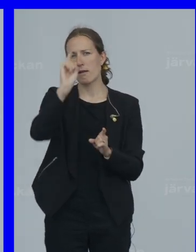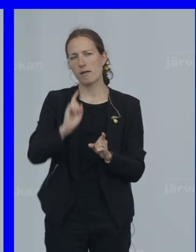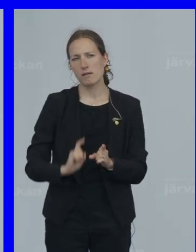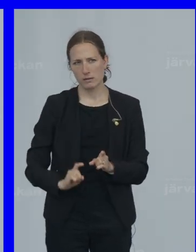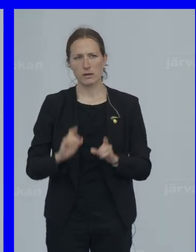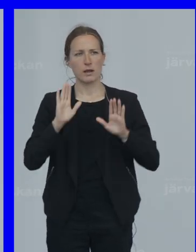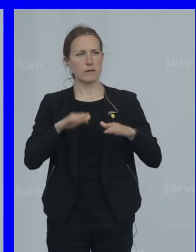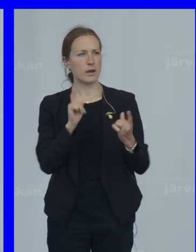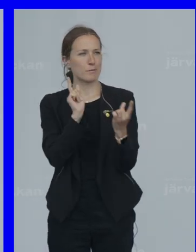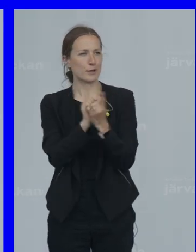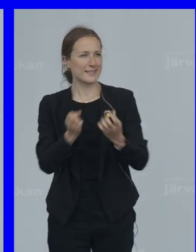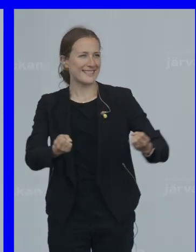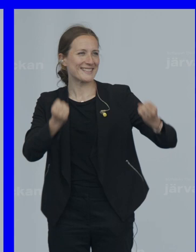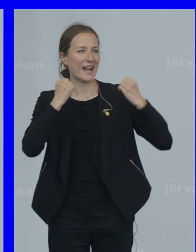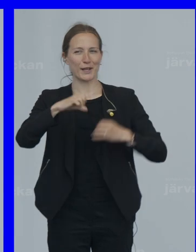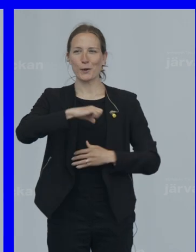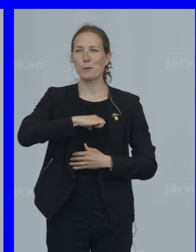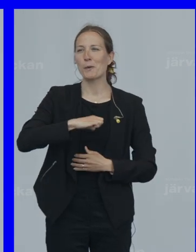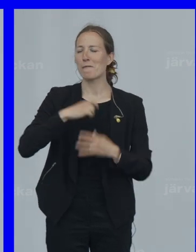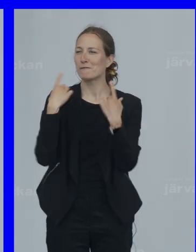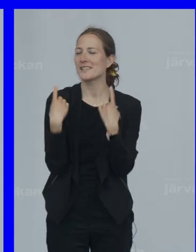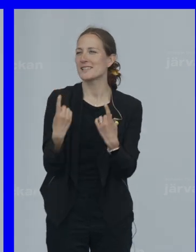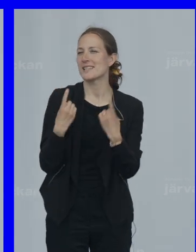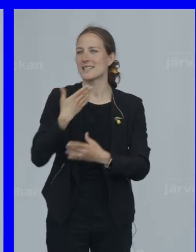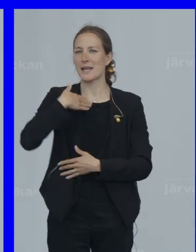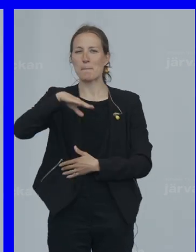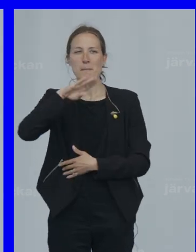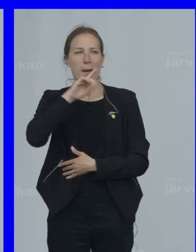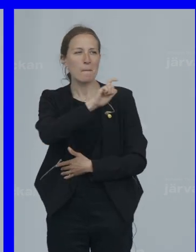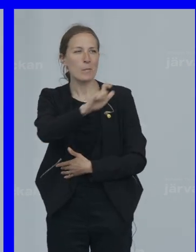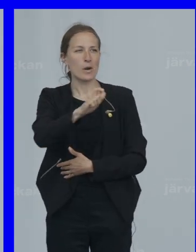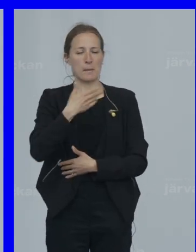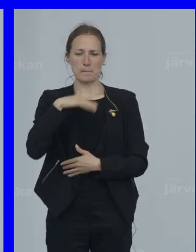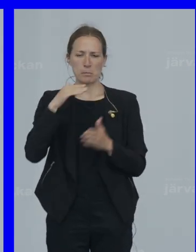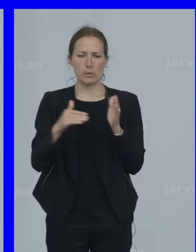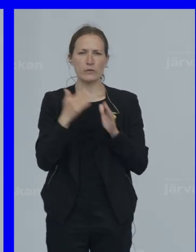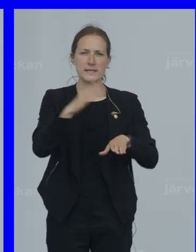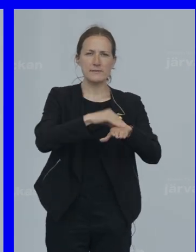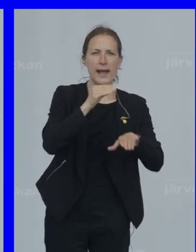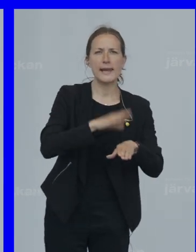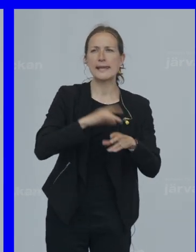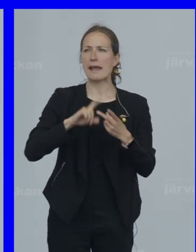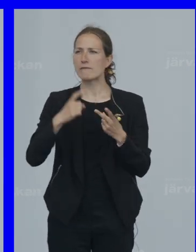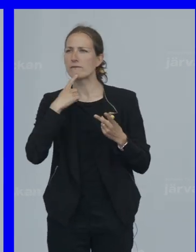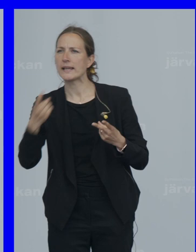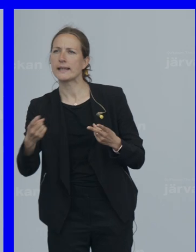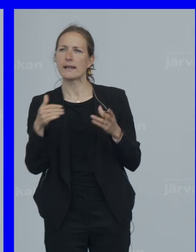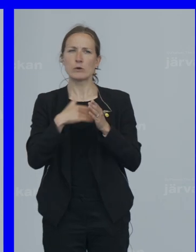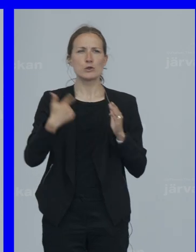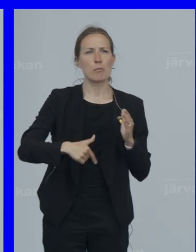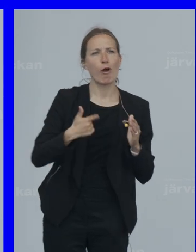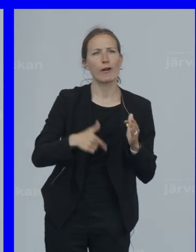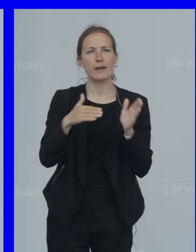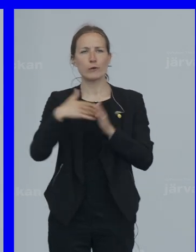mött starka, roliga, fantastiska mammor Mammor från Sverige och Finland Från Somalia, från